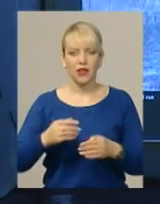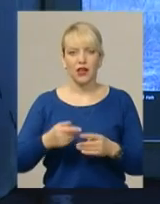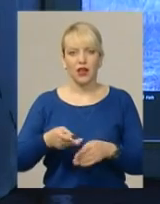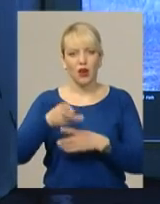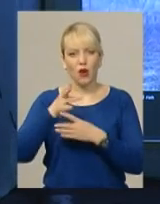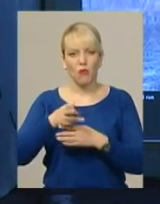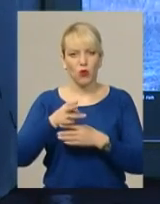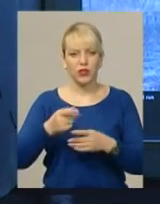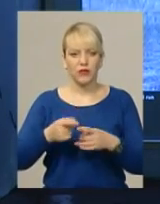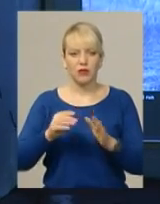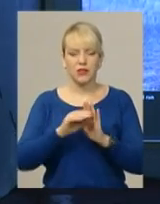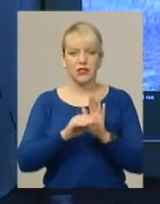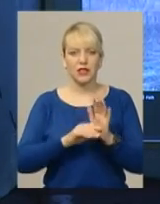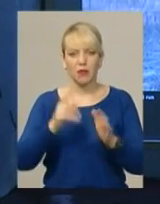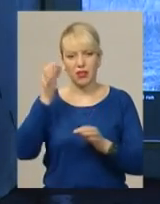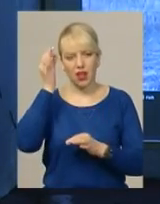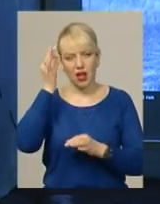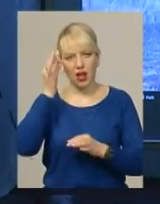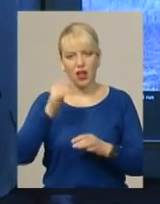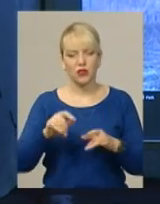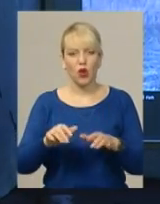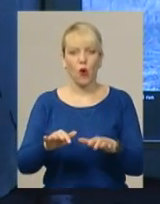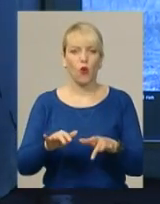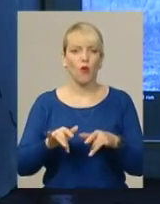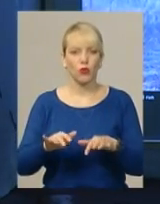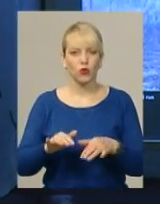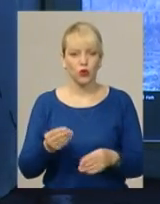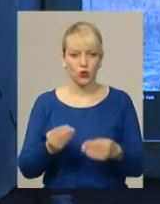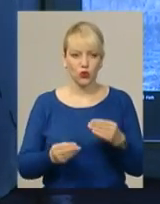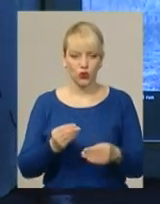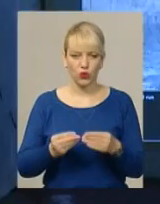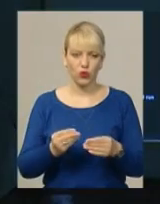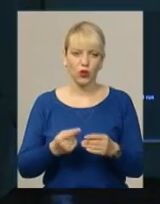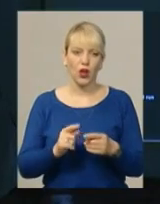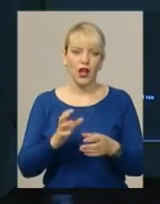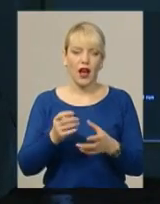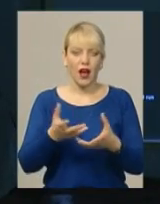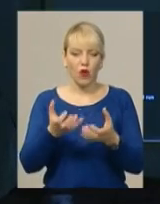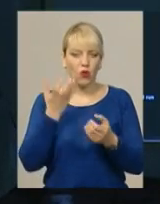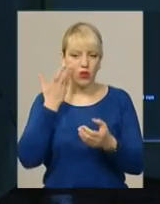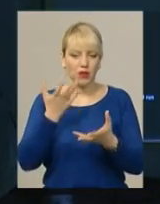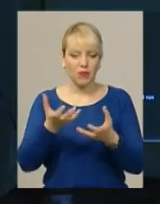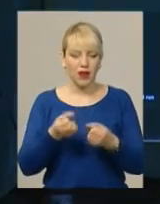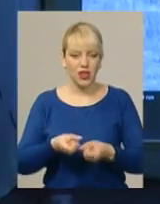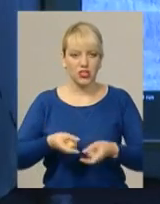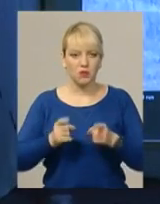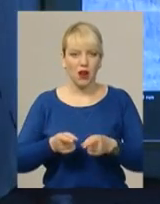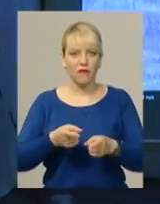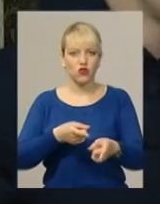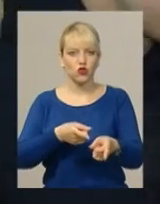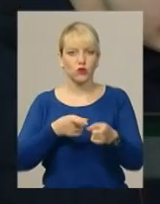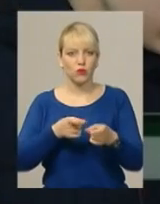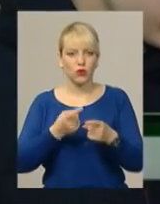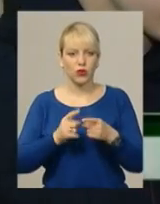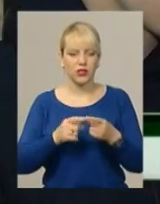Дениса, нагадує комп'ютерну гру, в яку хлопці грали не раз, але взяти до рук справжню зброю – зовсім інші відчуття, каже Максим Грабчук. Вертоні ігри